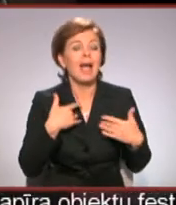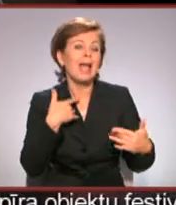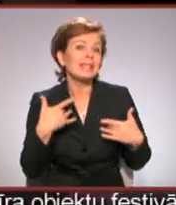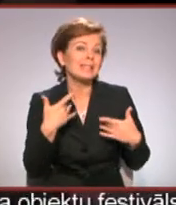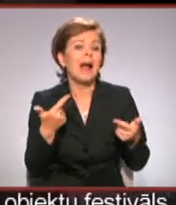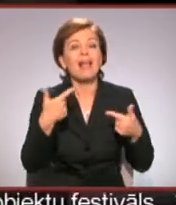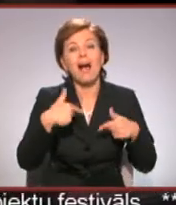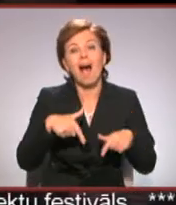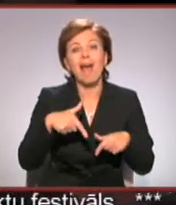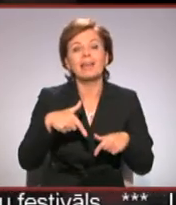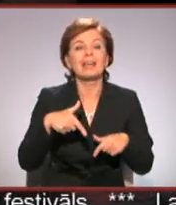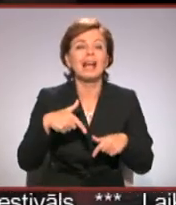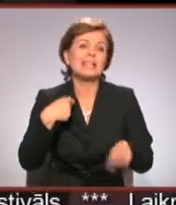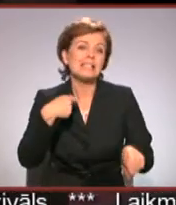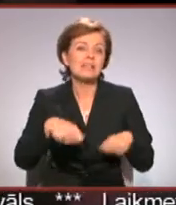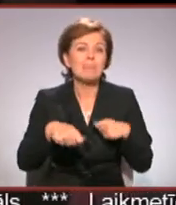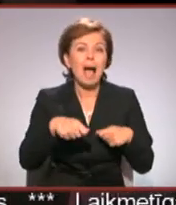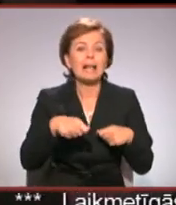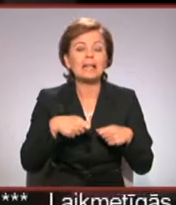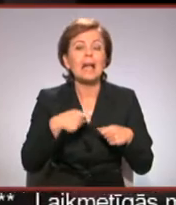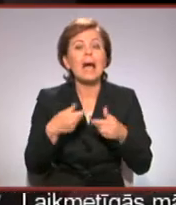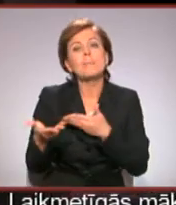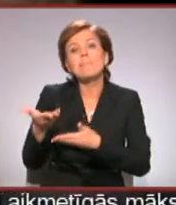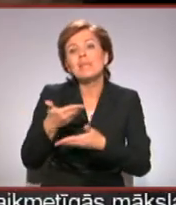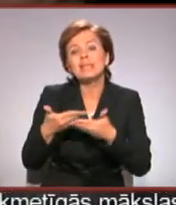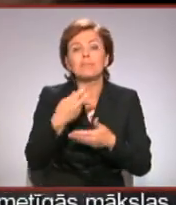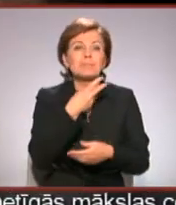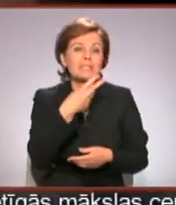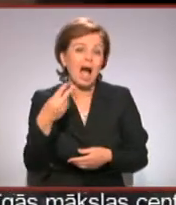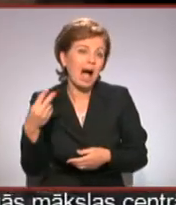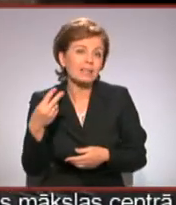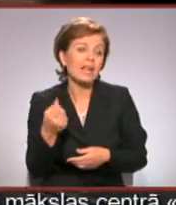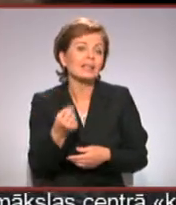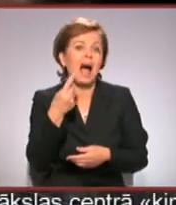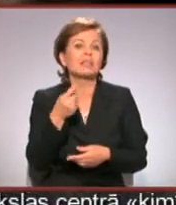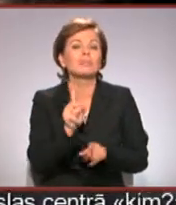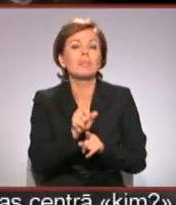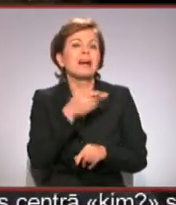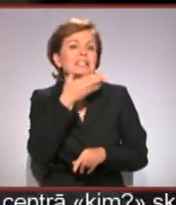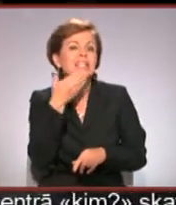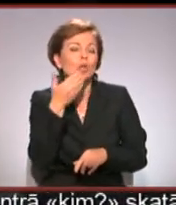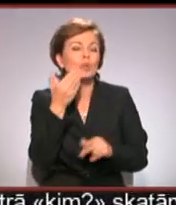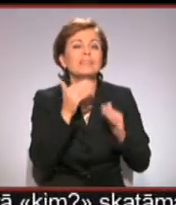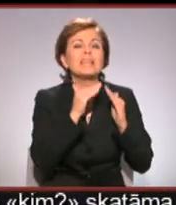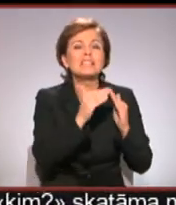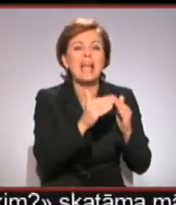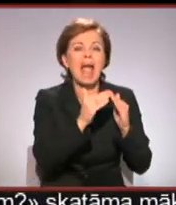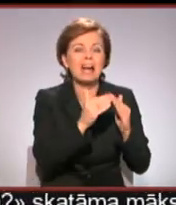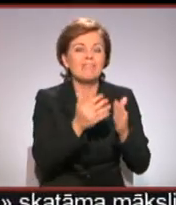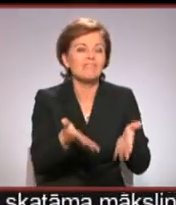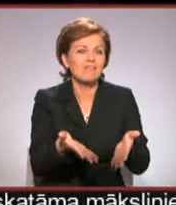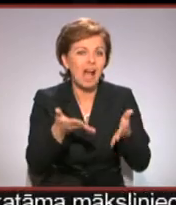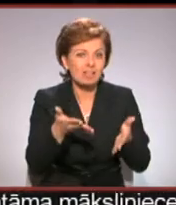aktieru izspēlētās emocijas miedarbībā ar skatītāju reakciju rada siltumnīcas efektu. Brīžiem veidojās tiešām